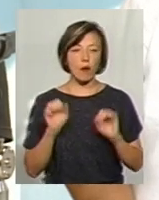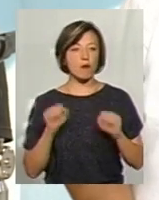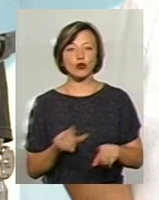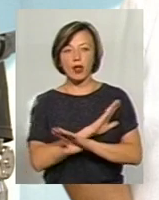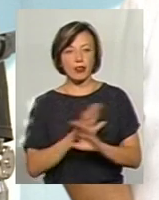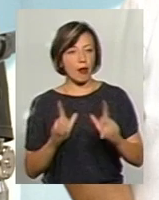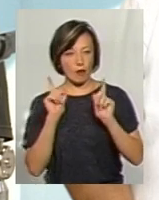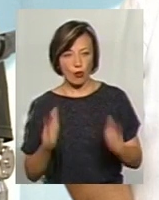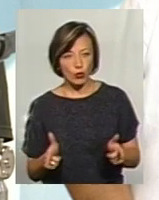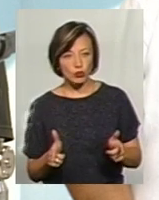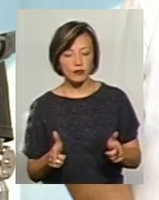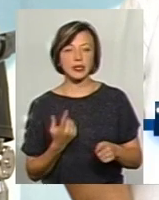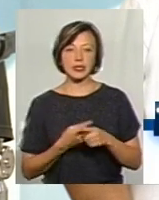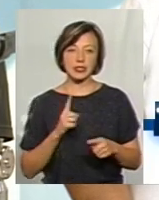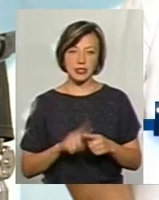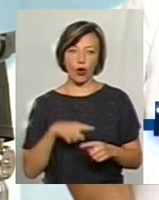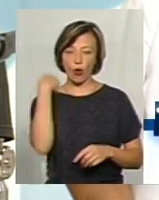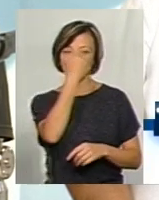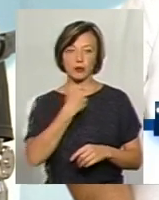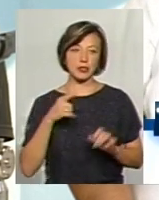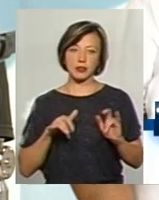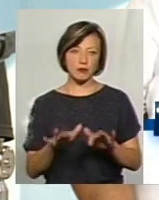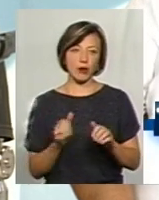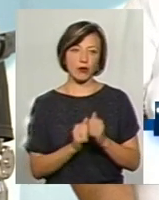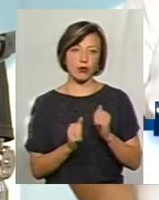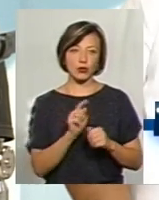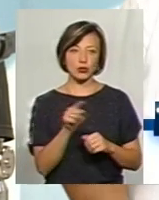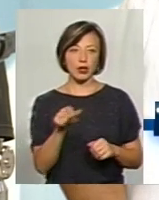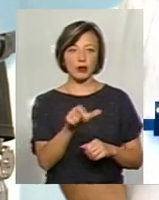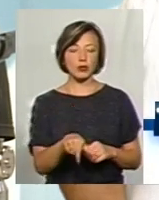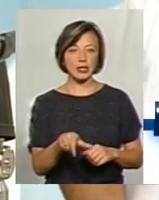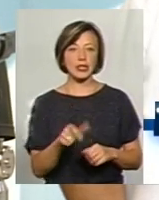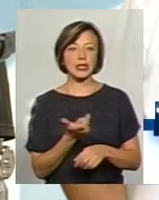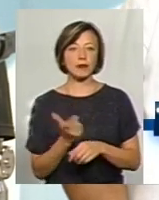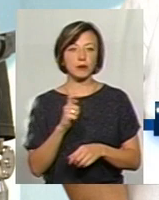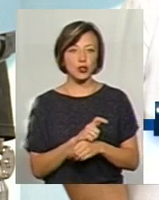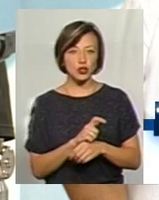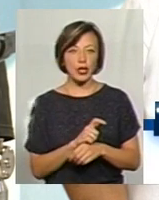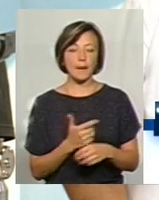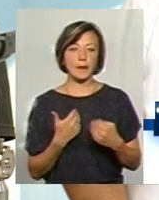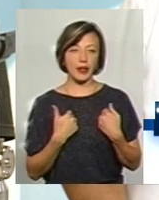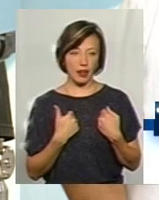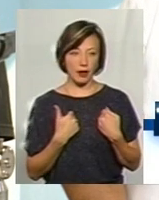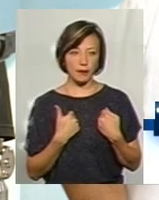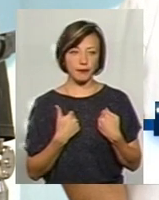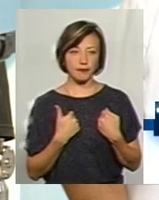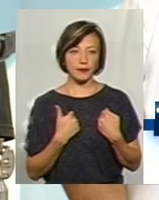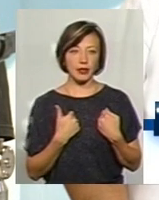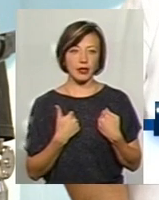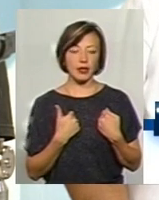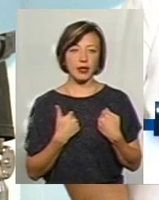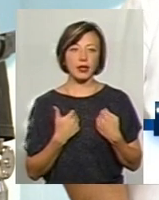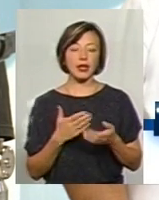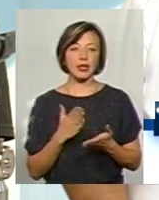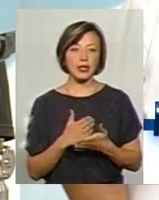погоджуватись. Це особиста справа кожної людини, тим більше мене, яка є